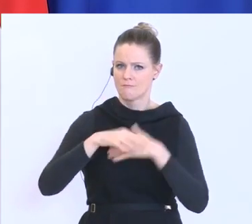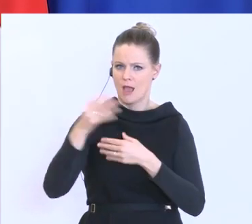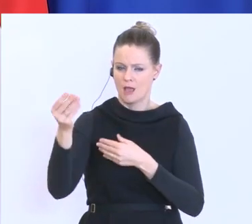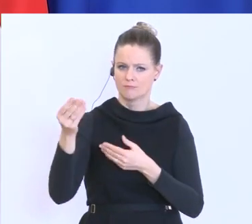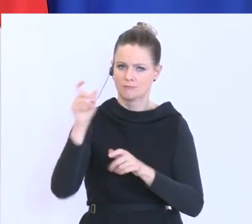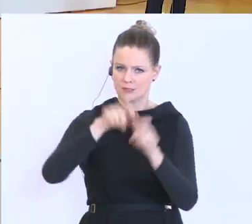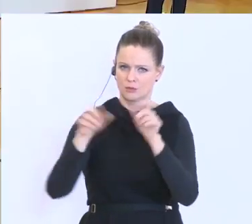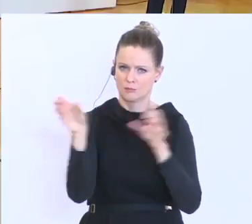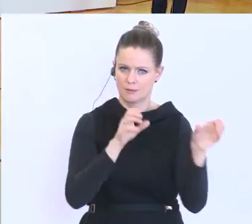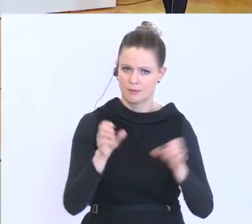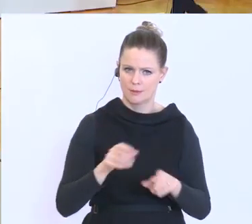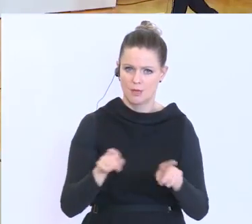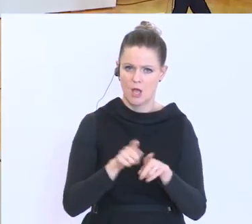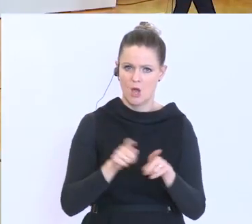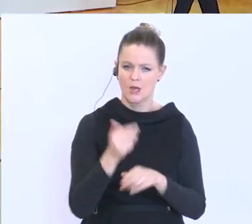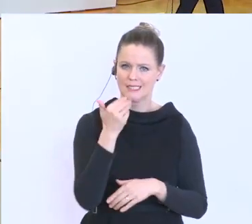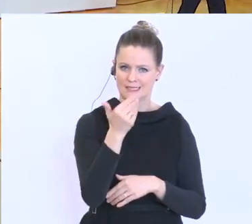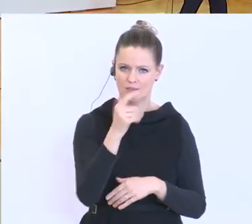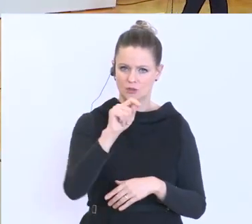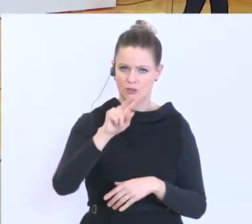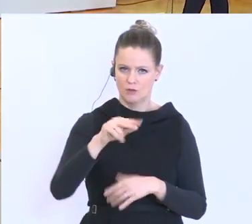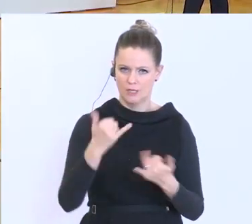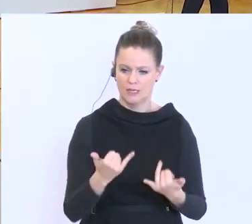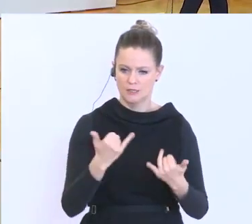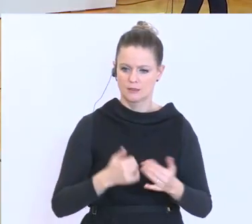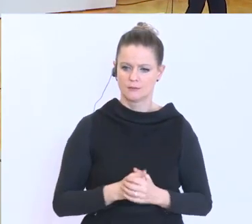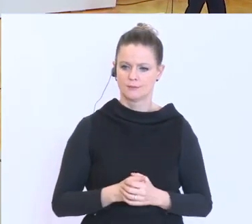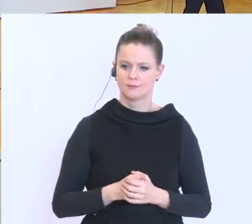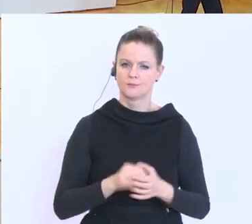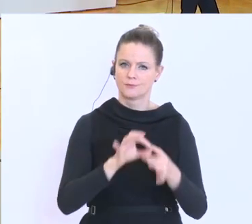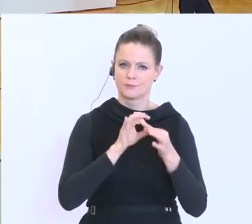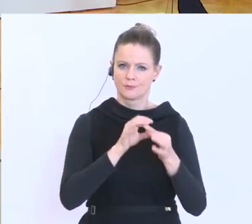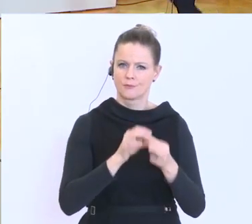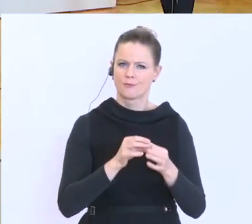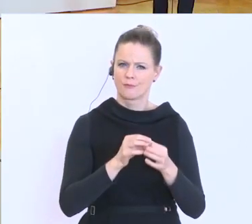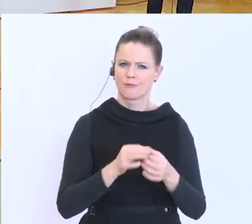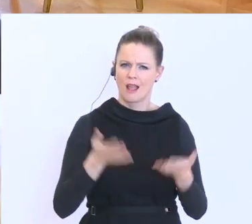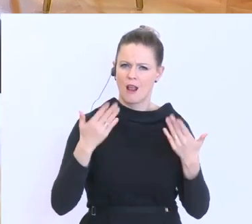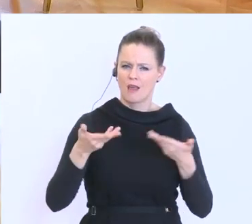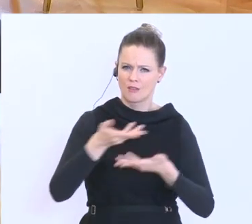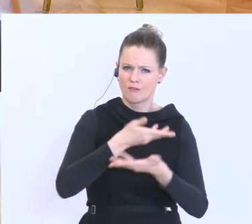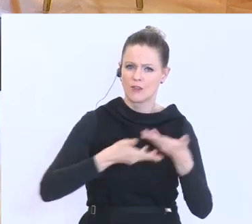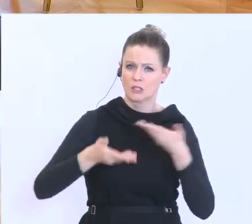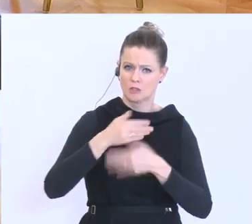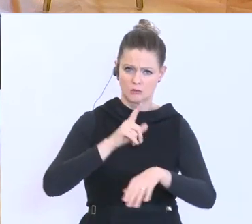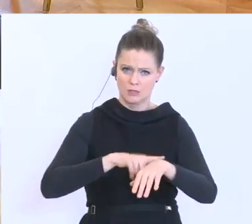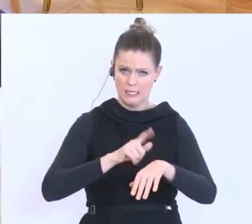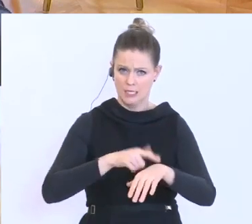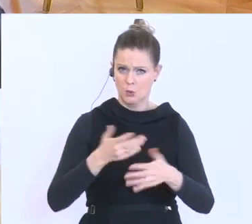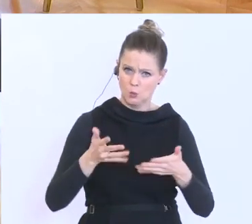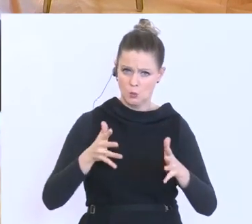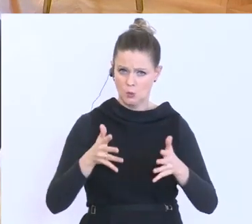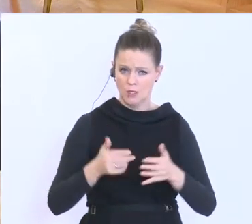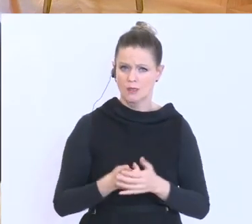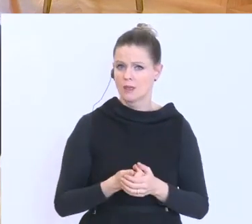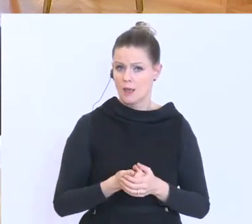Dankeschön, dann ServusTV bitte sehr. Ja, wegen der Landwirtschaft ist es ja auch zeitkritisch. Denken Sie daran, wenn